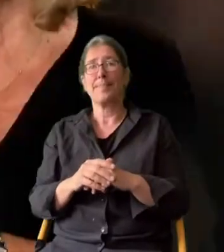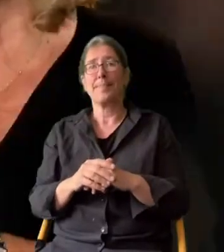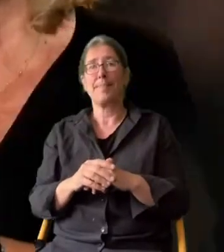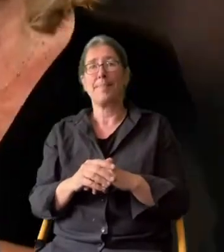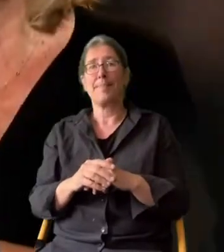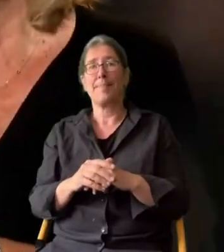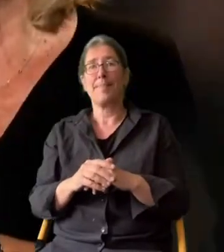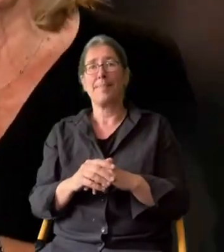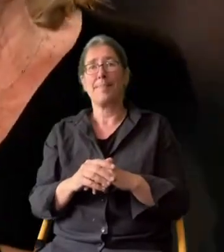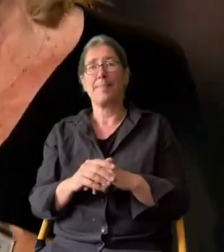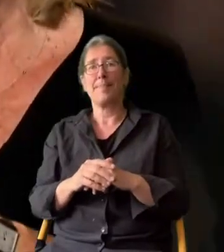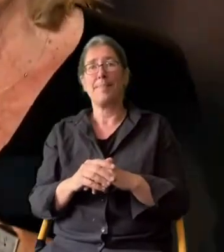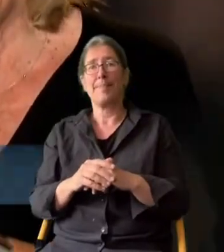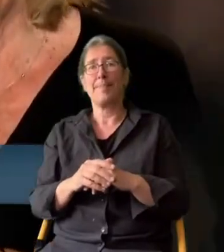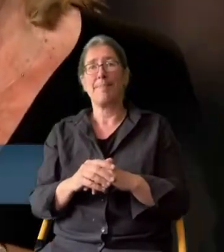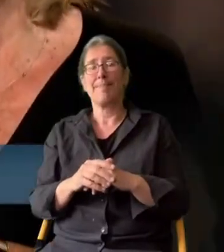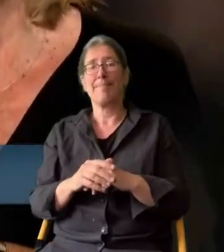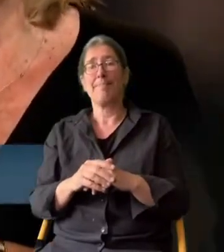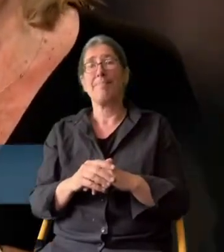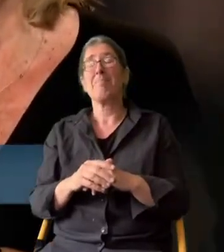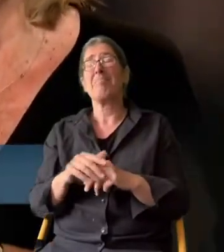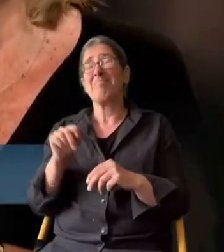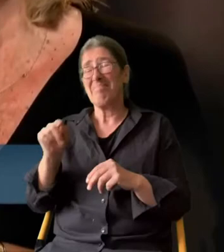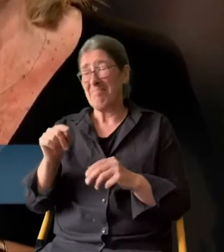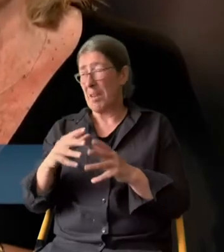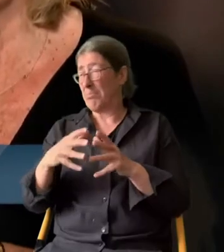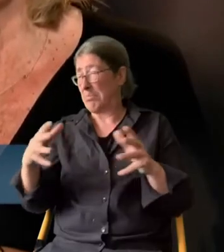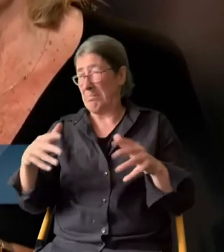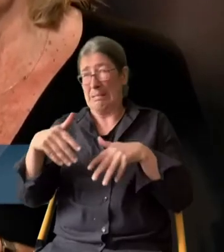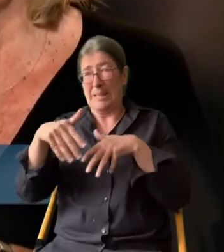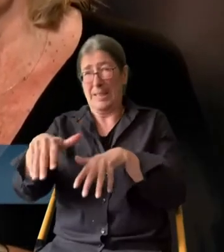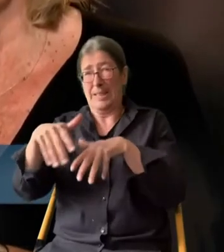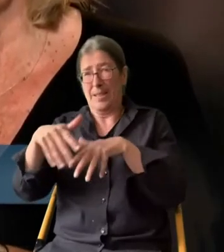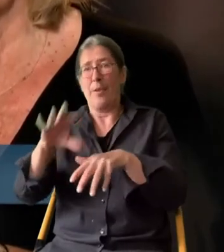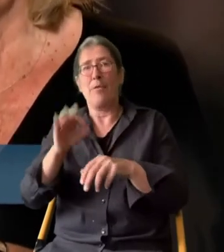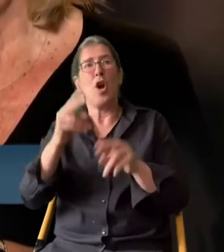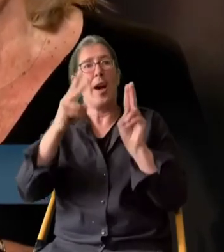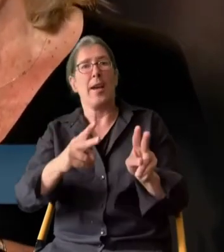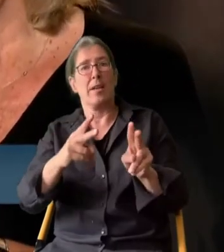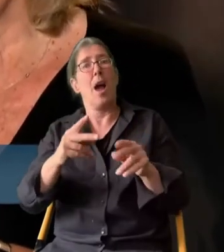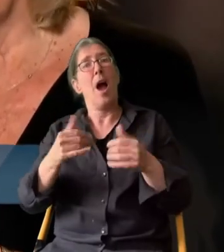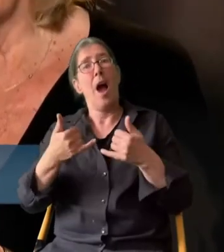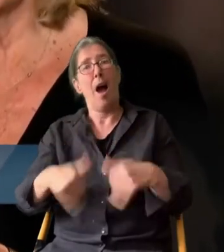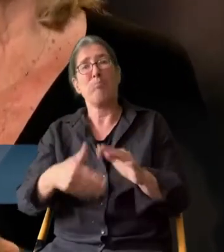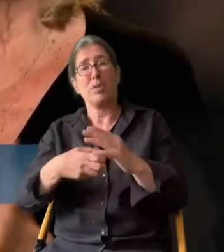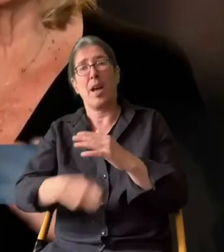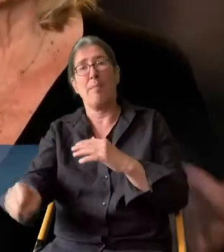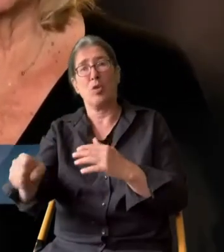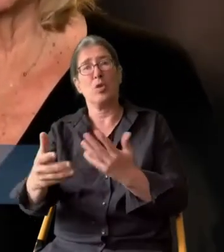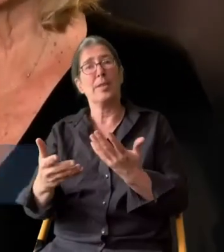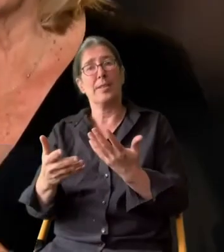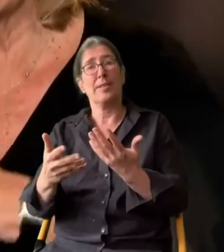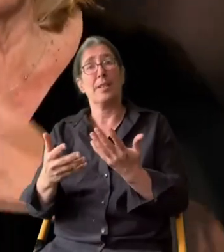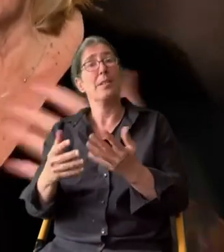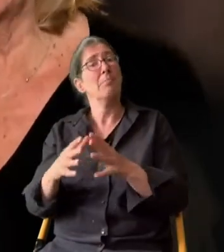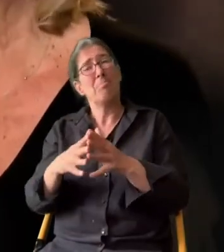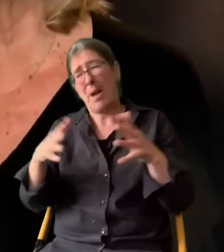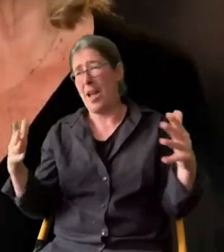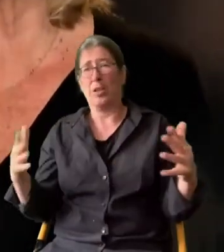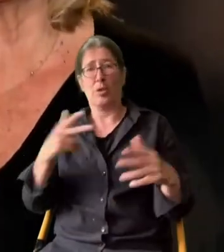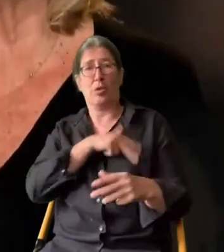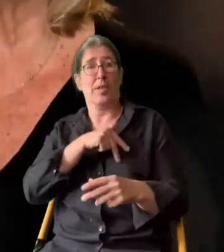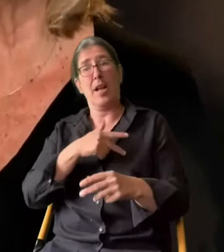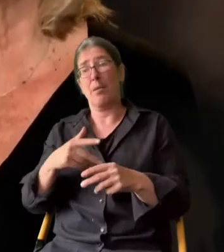Es gab eine ganz breite Bewegung für das Recht auf Abtreibung. Und das waren auch gar nicht die Frauen allein. Es war eine